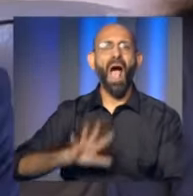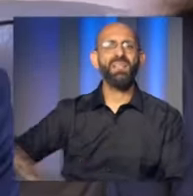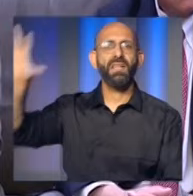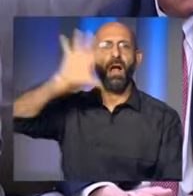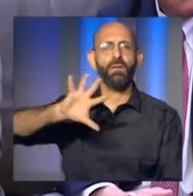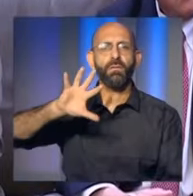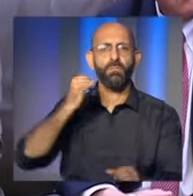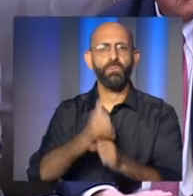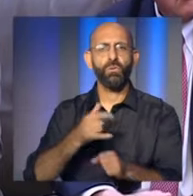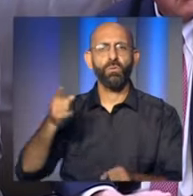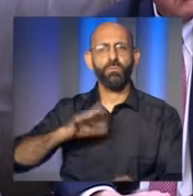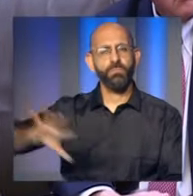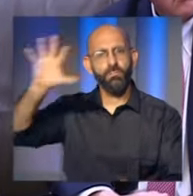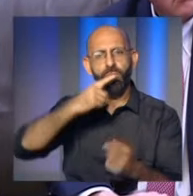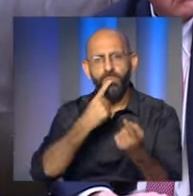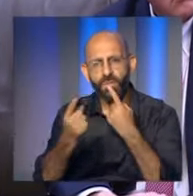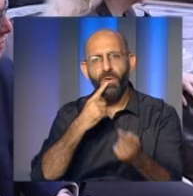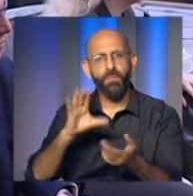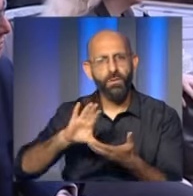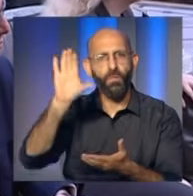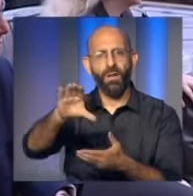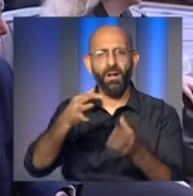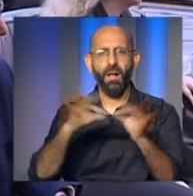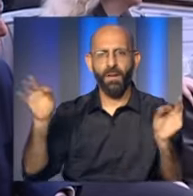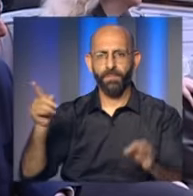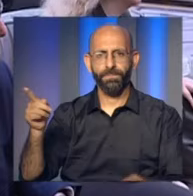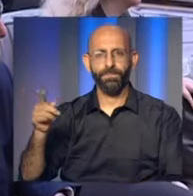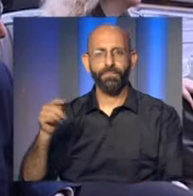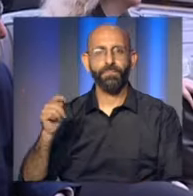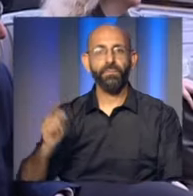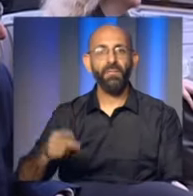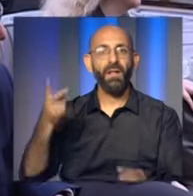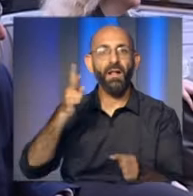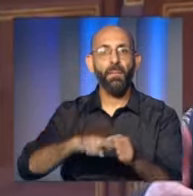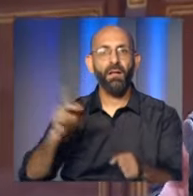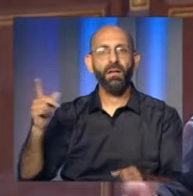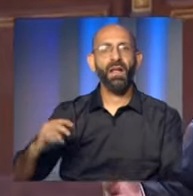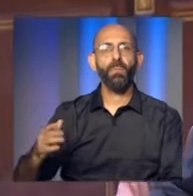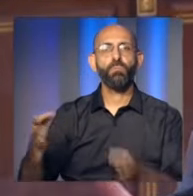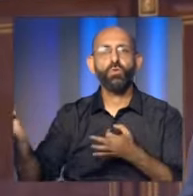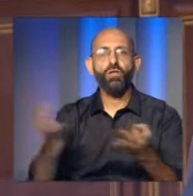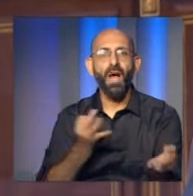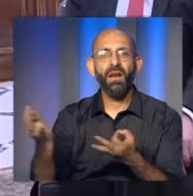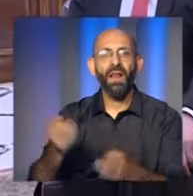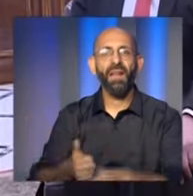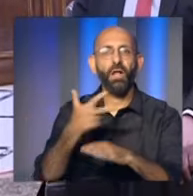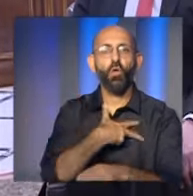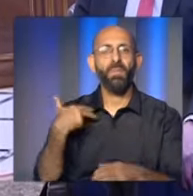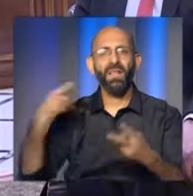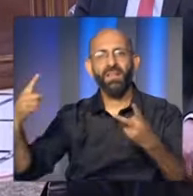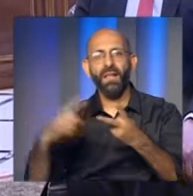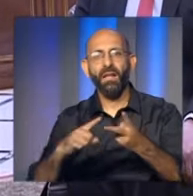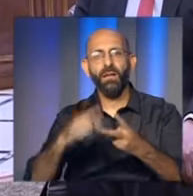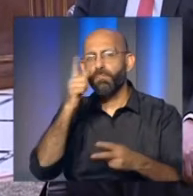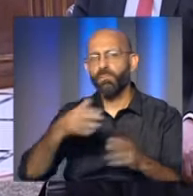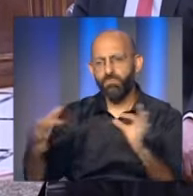رئيس المؤسسة لشؤون منطقة الشرق الأوسط وآسيا الوسطى هلا الشيخ روحه وشارك في اللقاء مستشار